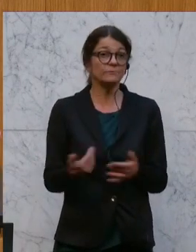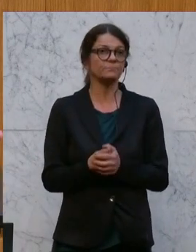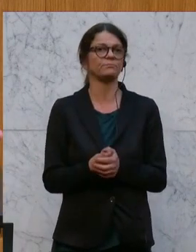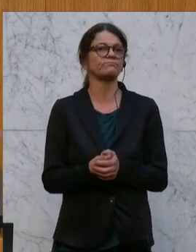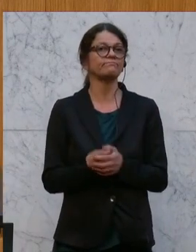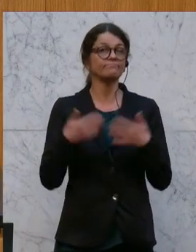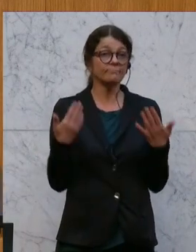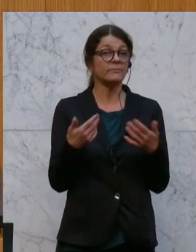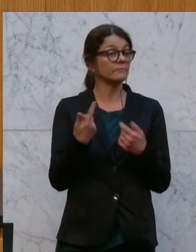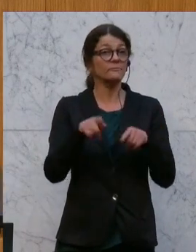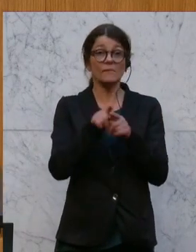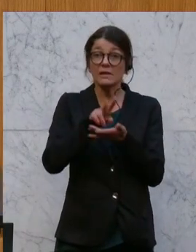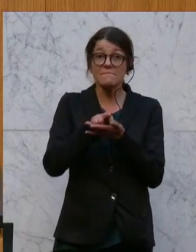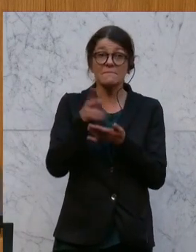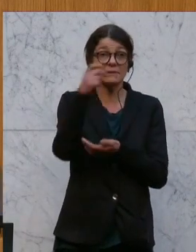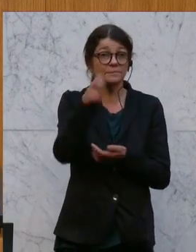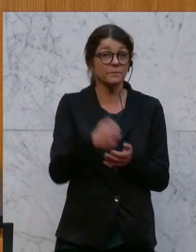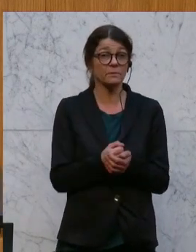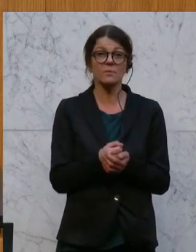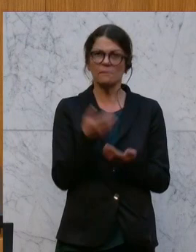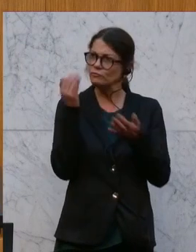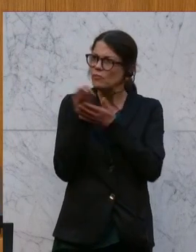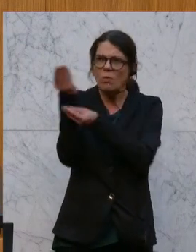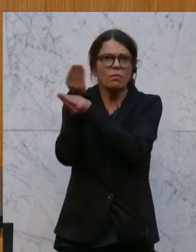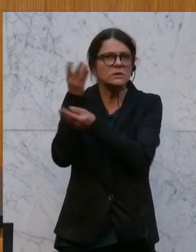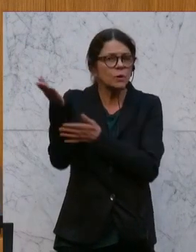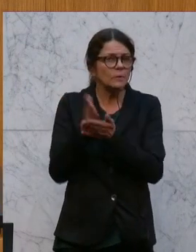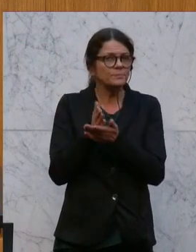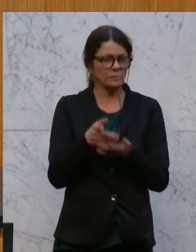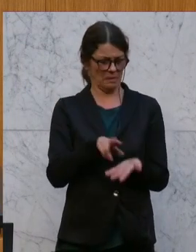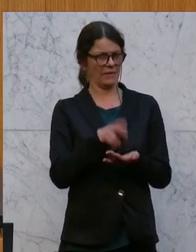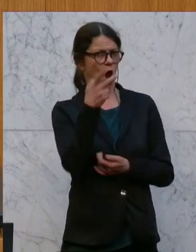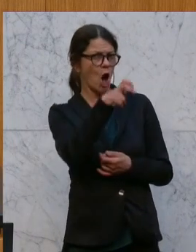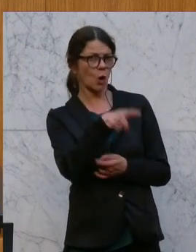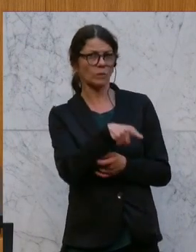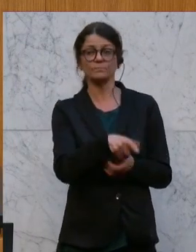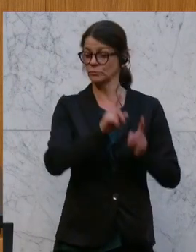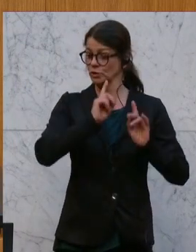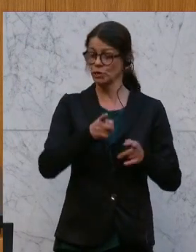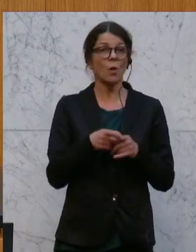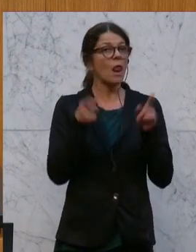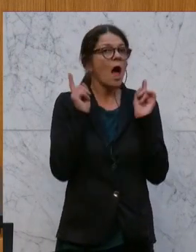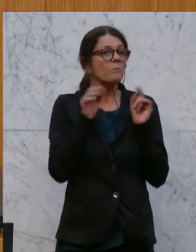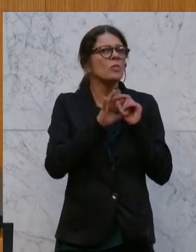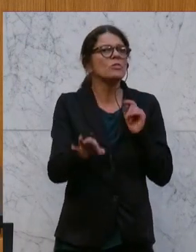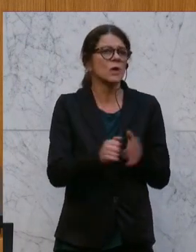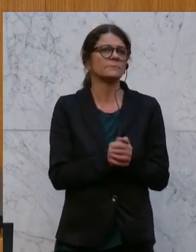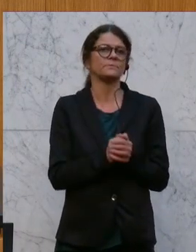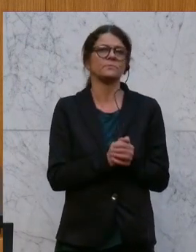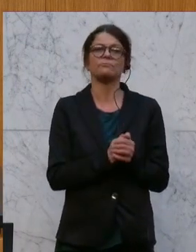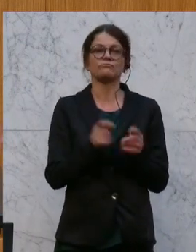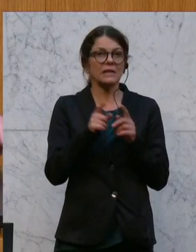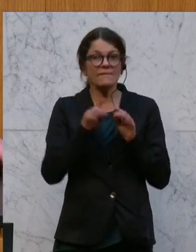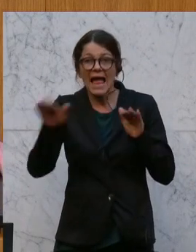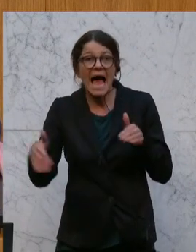Zweitens, der digitale Euro ist im Gespräch. Der digitale Euro sollte allerdings nur eine